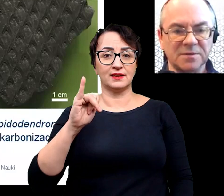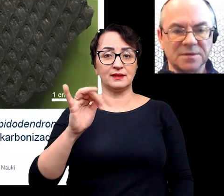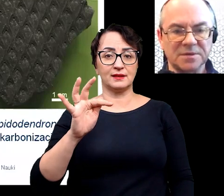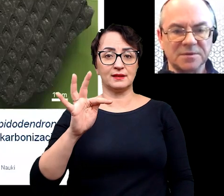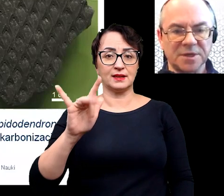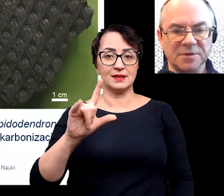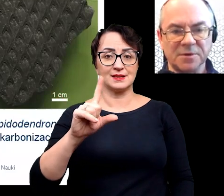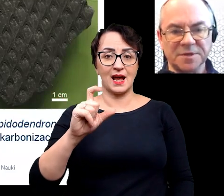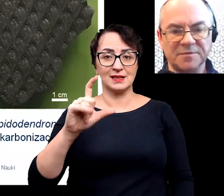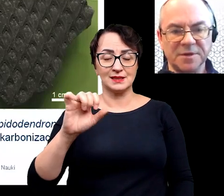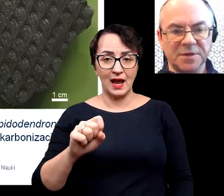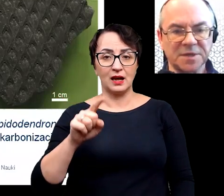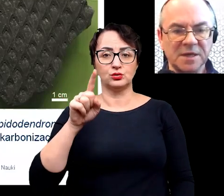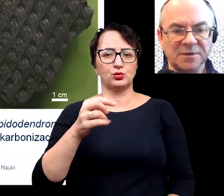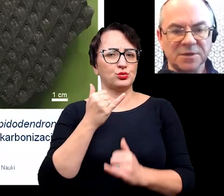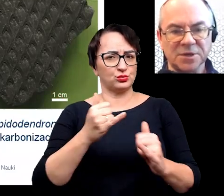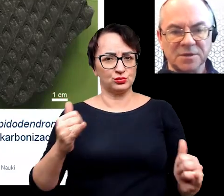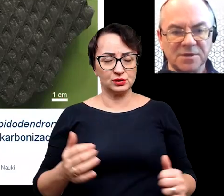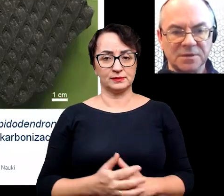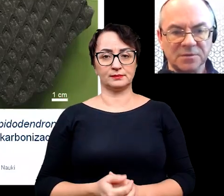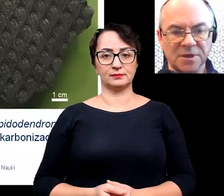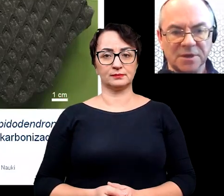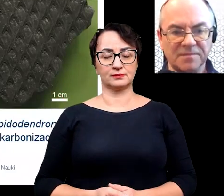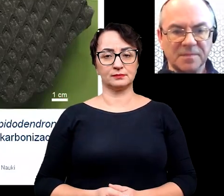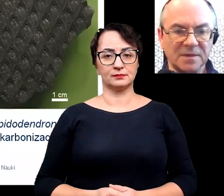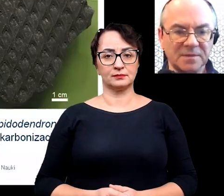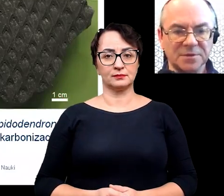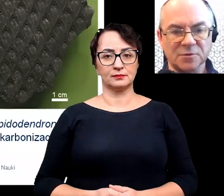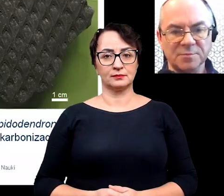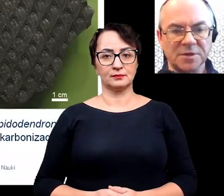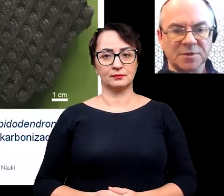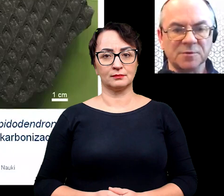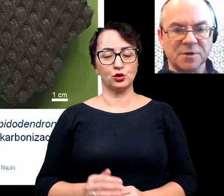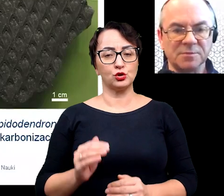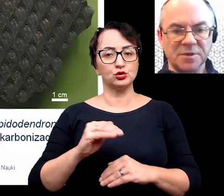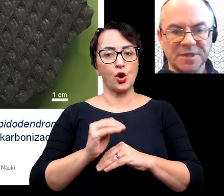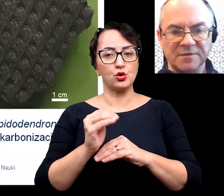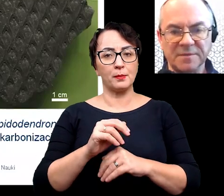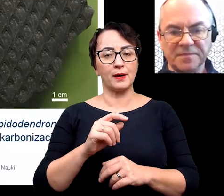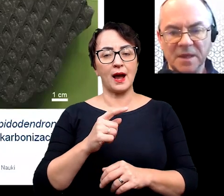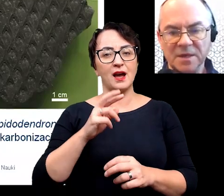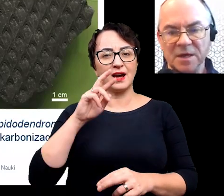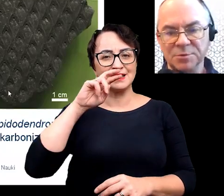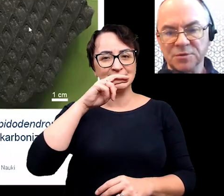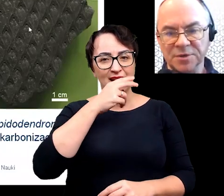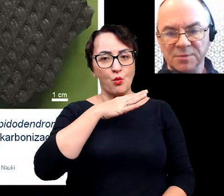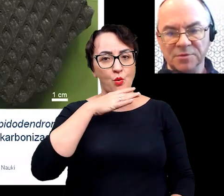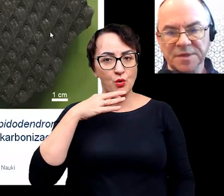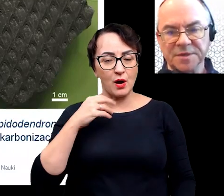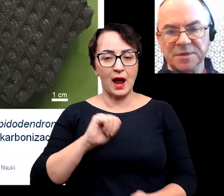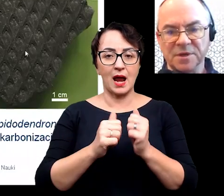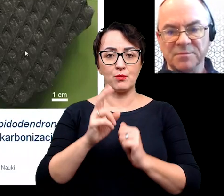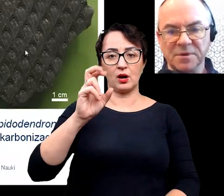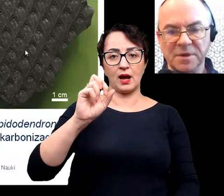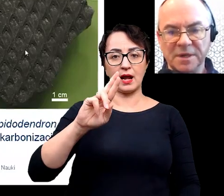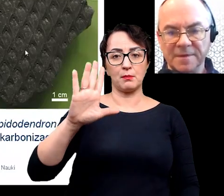Amonita z rodzaju makrocefalites. Wtedy się tutaj ta skorupka, nieskorupka robi rdzawa. Albo przykład